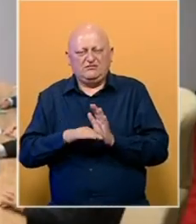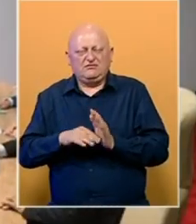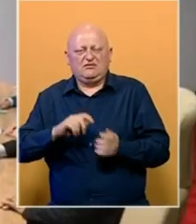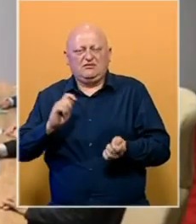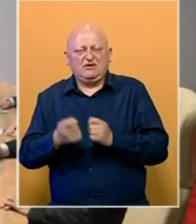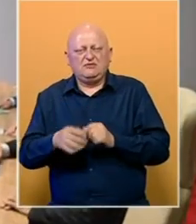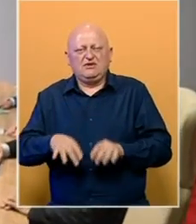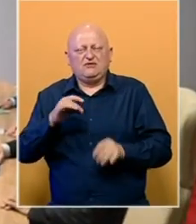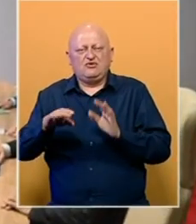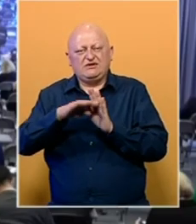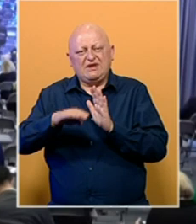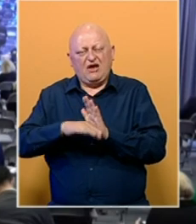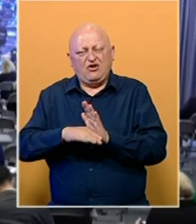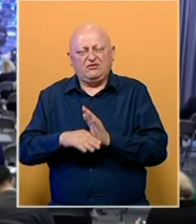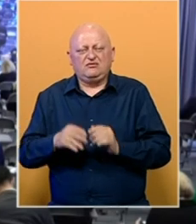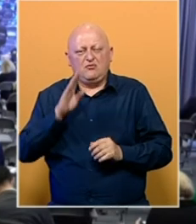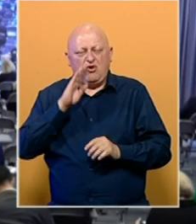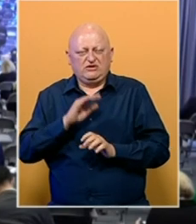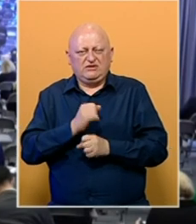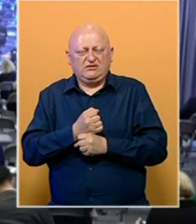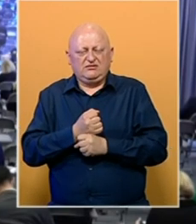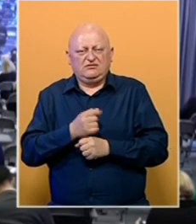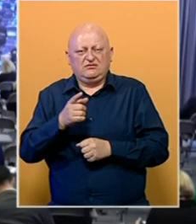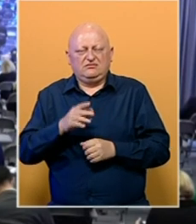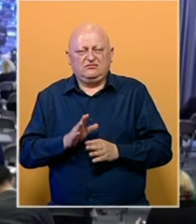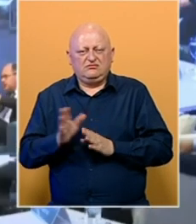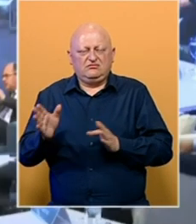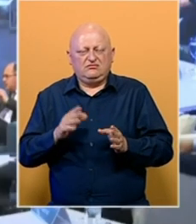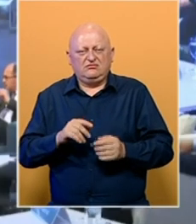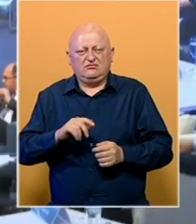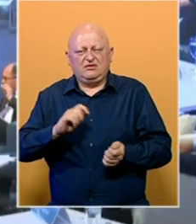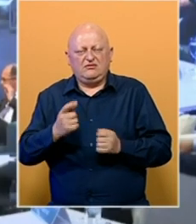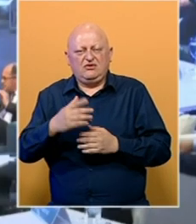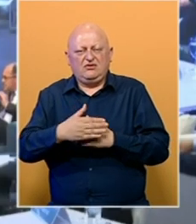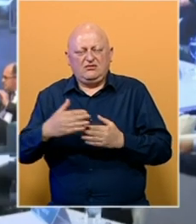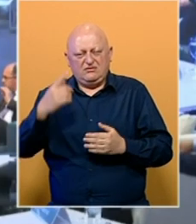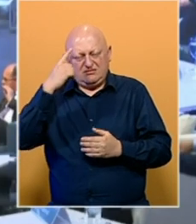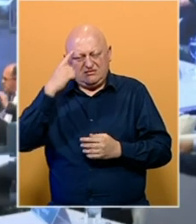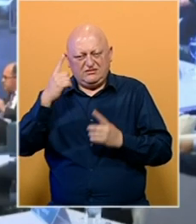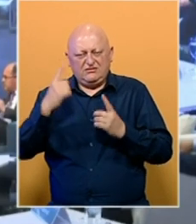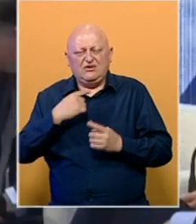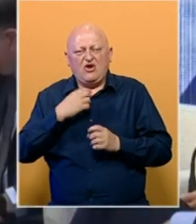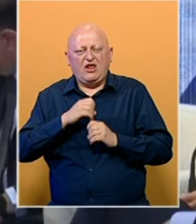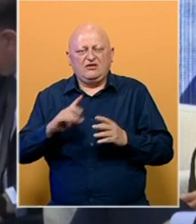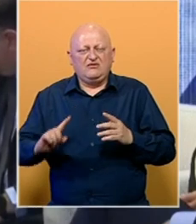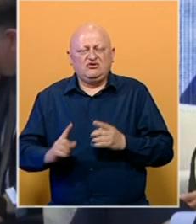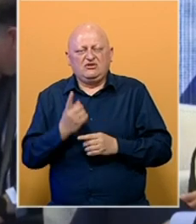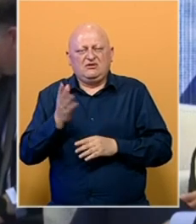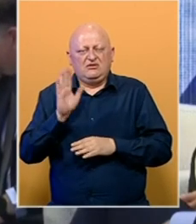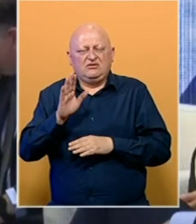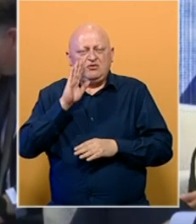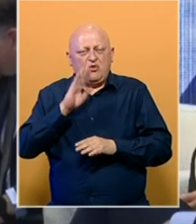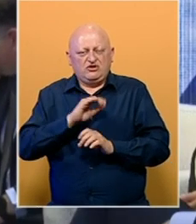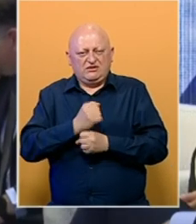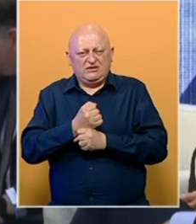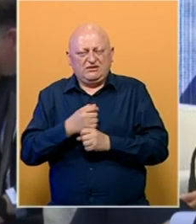izmenu izbornog zakonodavstva. O Bosni i Hercegovini te tendencijama za izmenu njenih granica s jasnim stavom oglasio se novi visoki predstavnik u